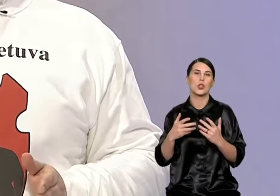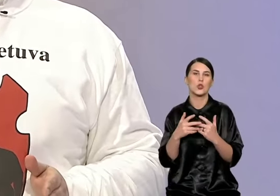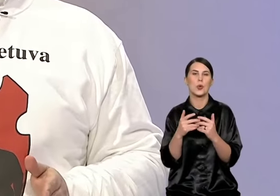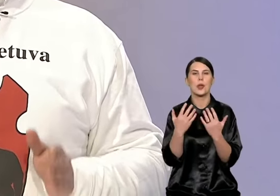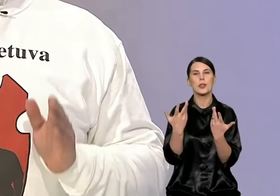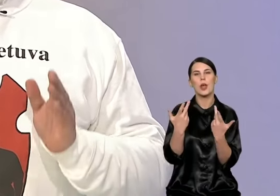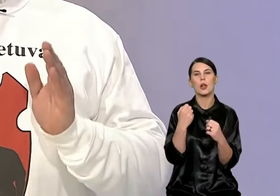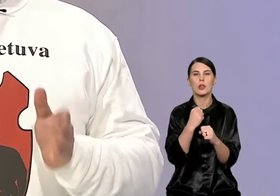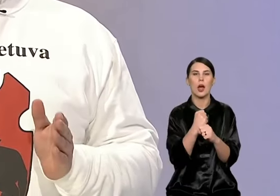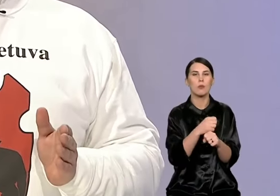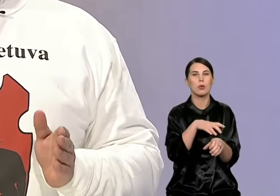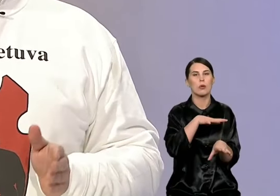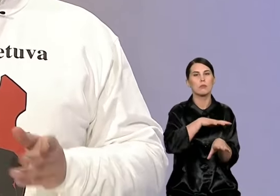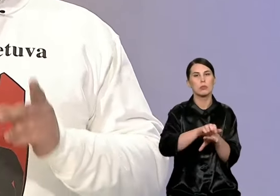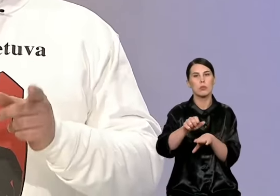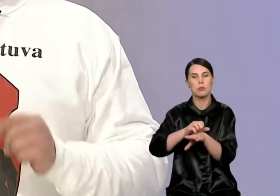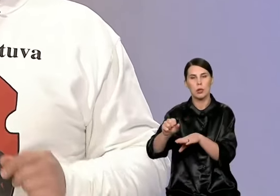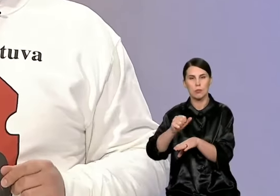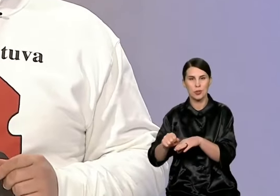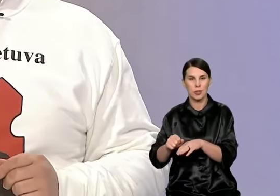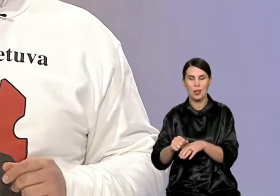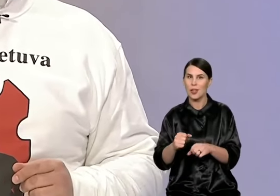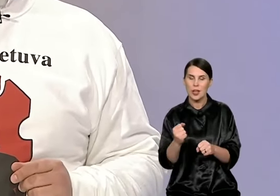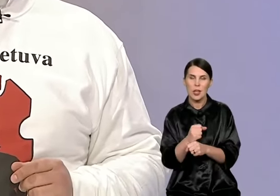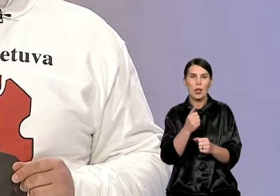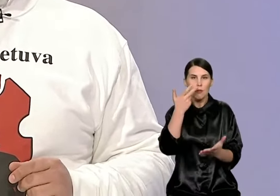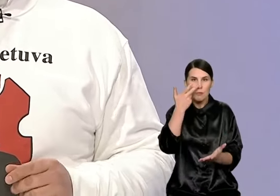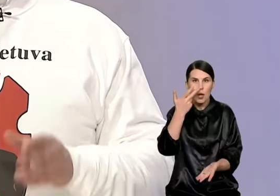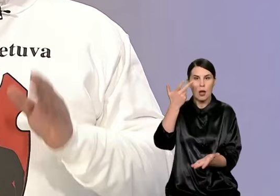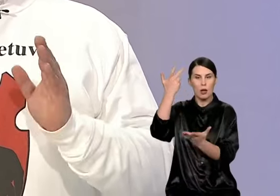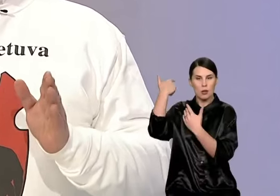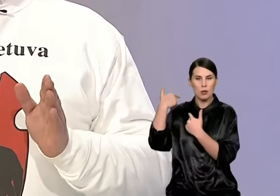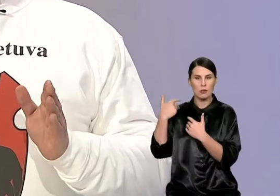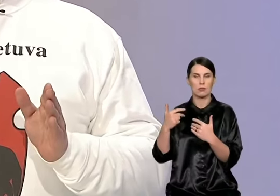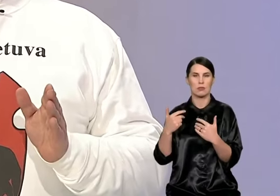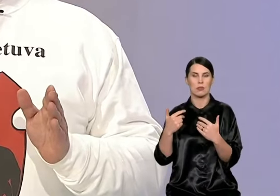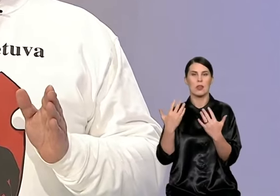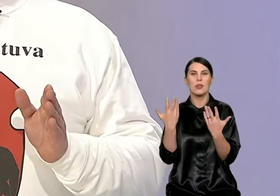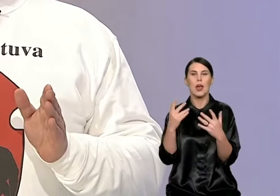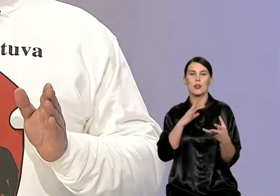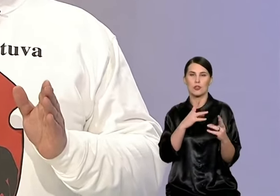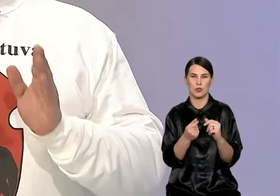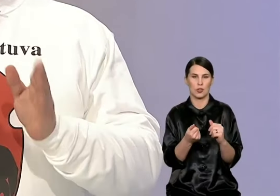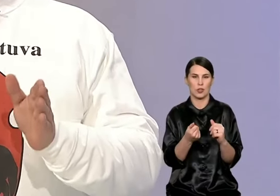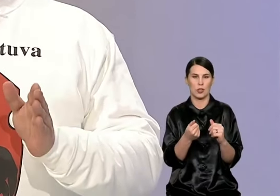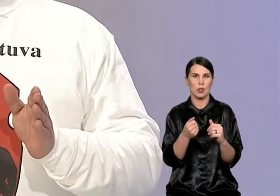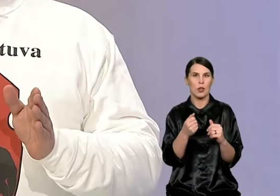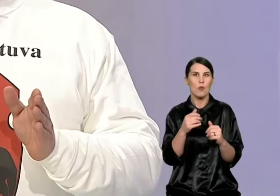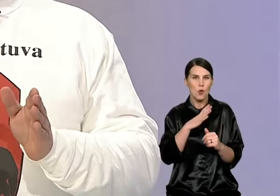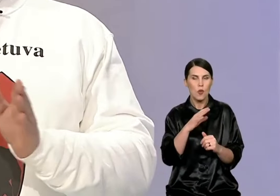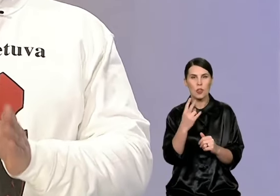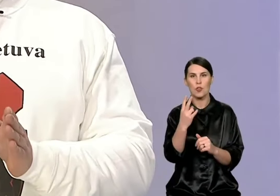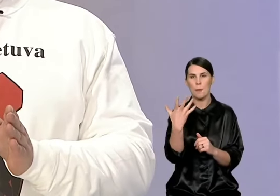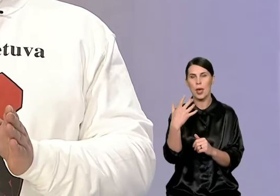Neikėtų šimašios kadenciją skaičiuoti aštoniais metais. Kitas dalykas Vytauto norėčiau paklausti. Buvo skirta 25 milijonai. Jūs paminėjote skaičius, 9